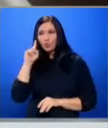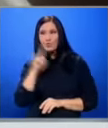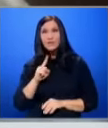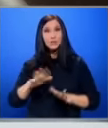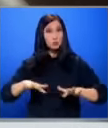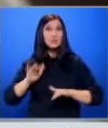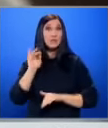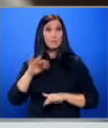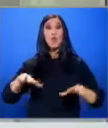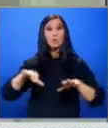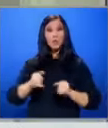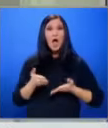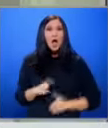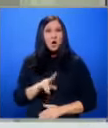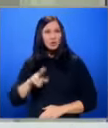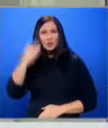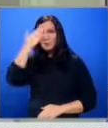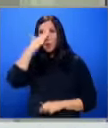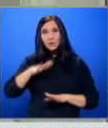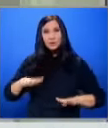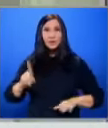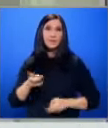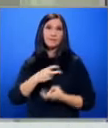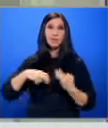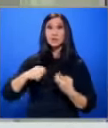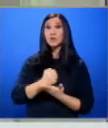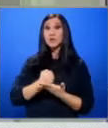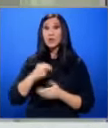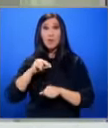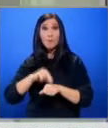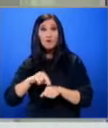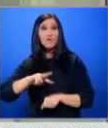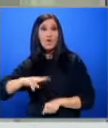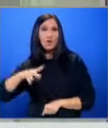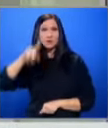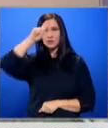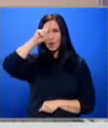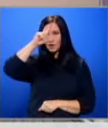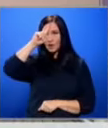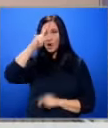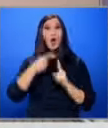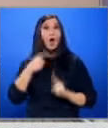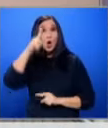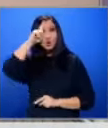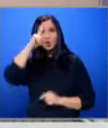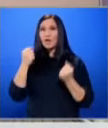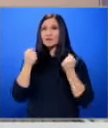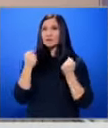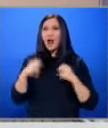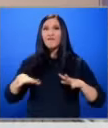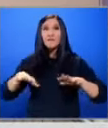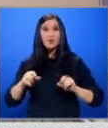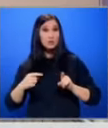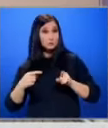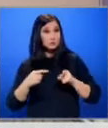овладяна Родителите с болни деца Ще трябва да търсят лечение В Пловдив или София А от София здравните власти